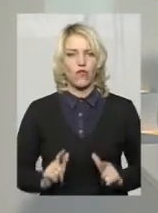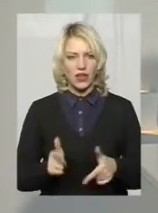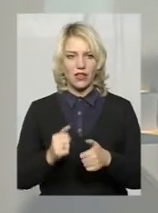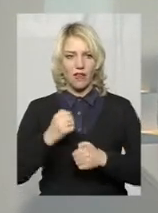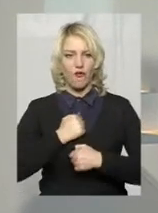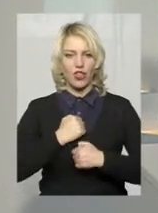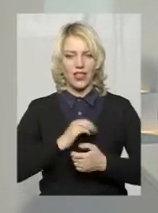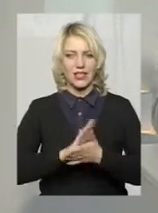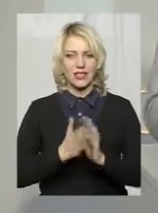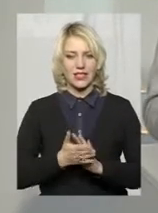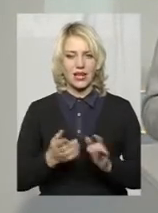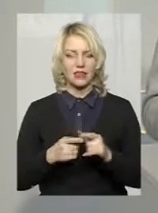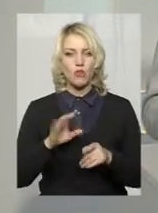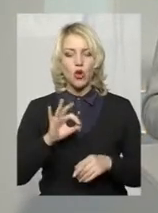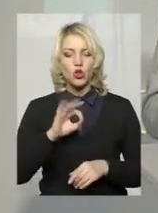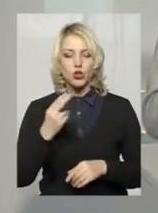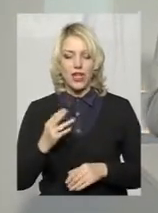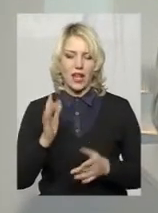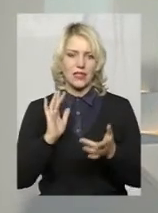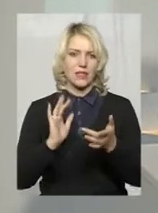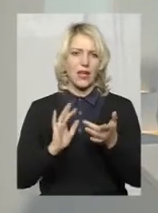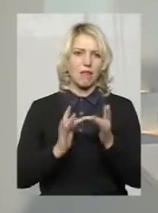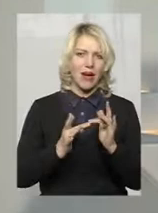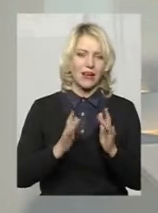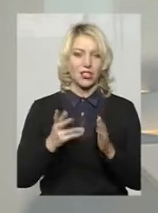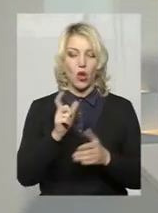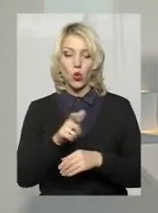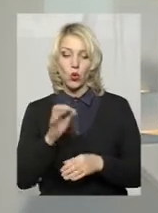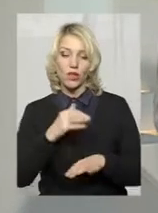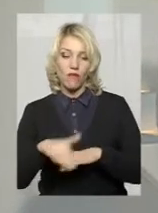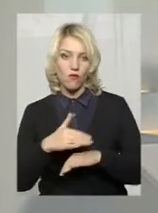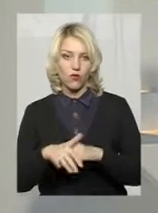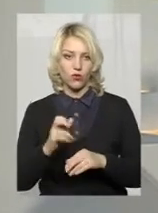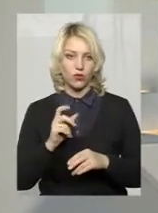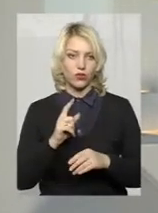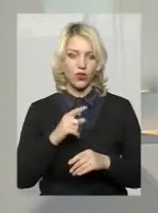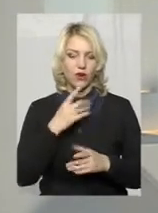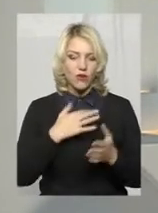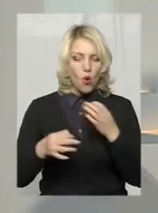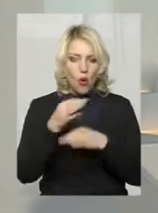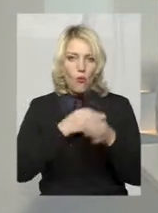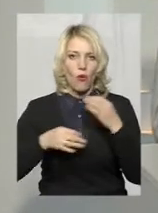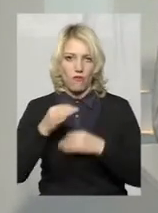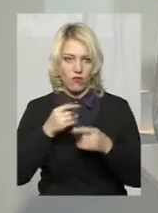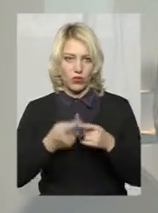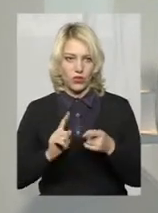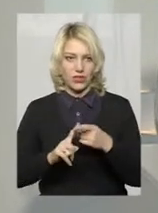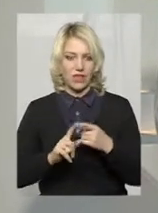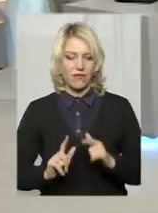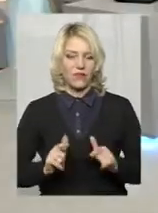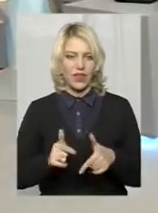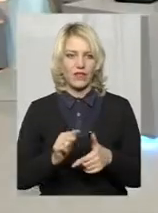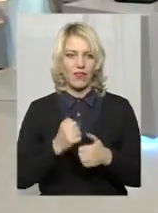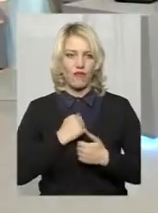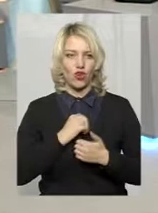воєнного стану? Адже і в соціальних мережах, і навіть люди на вулиці так дуже жваво обговорюють введення цього